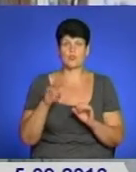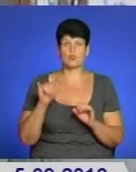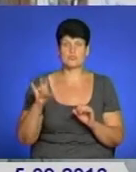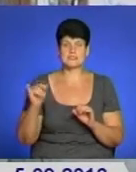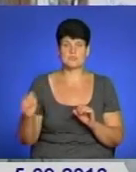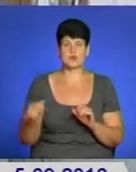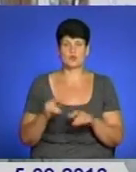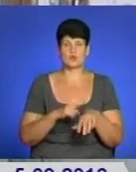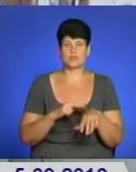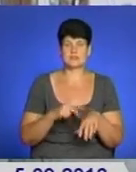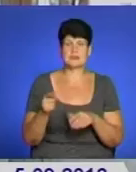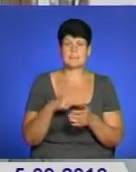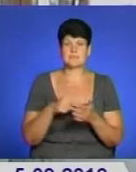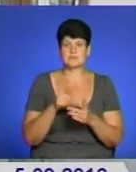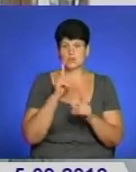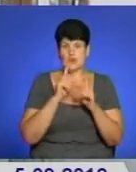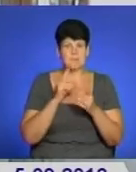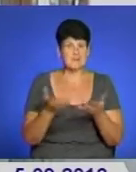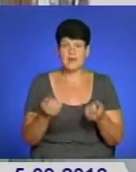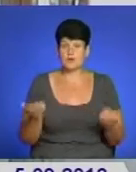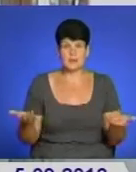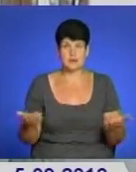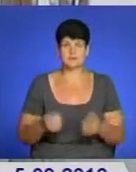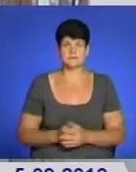поліції міської ради ми так і не отримали.